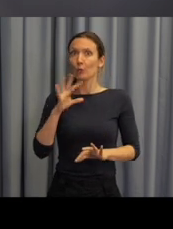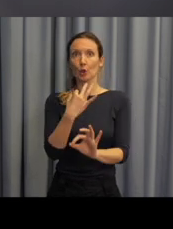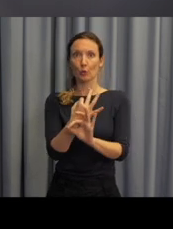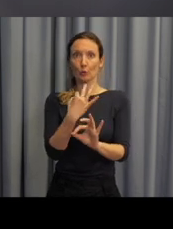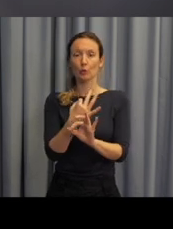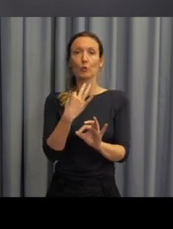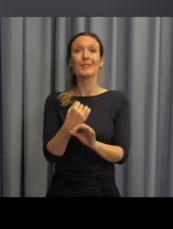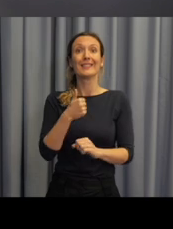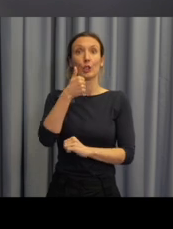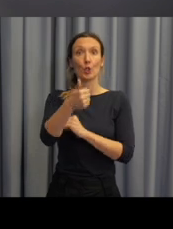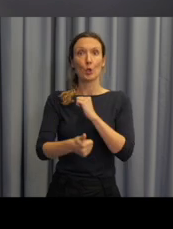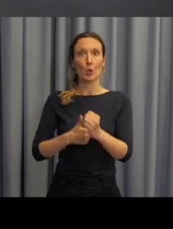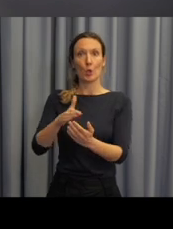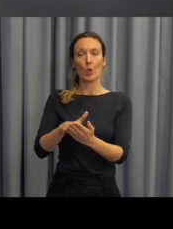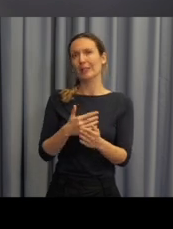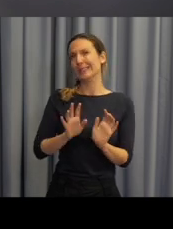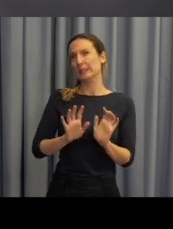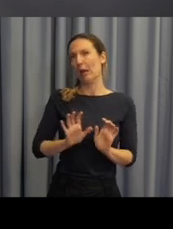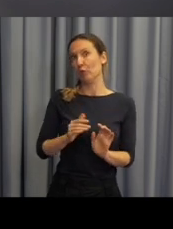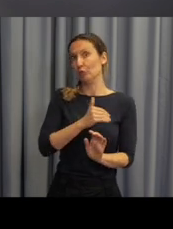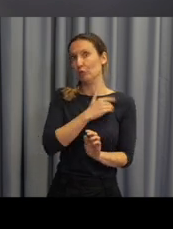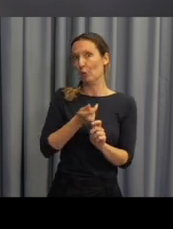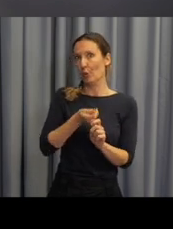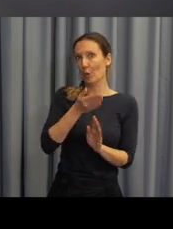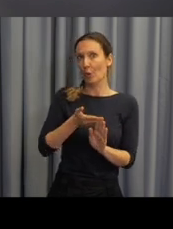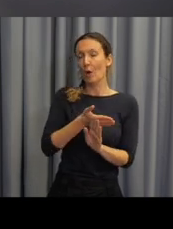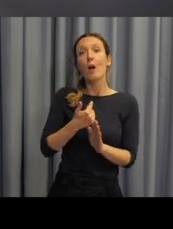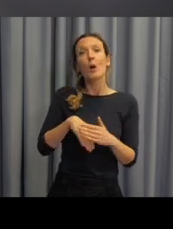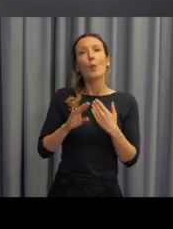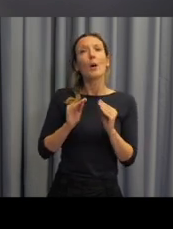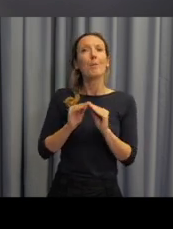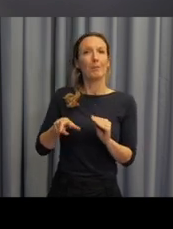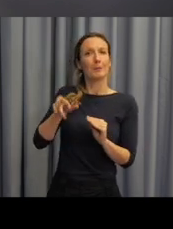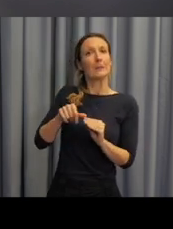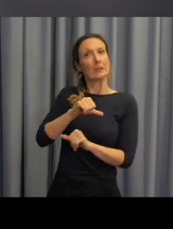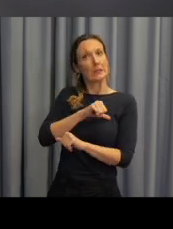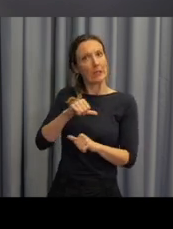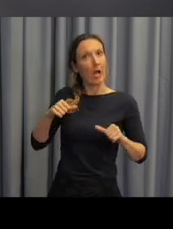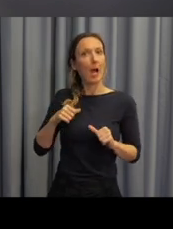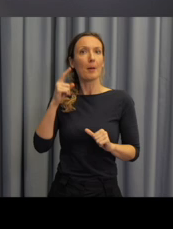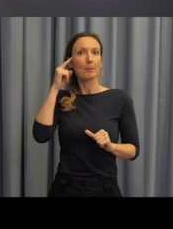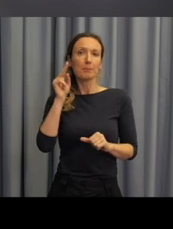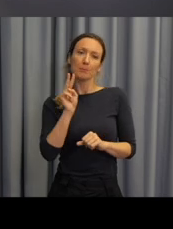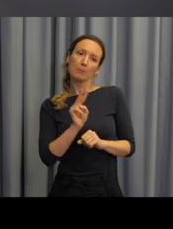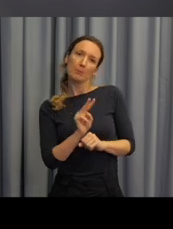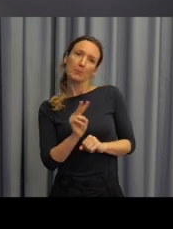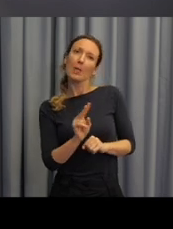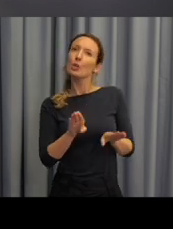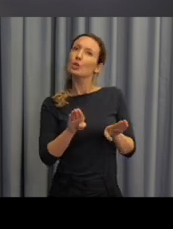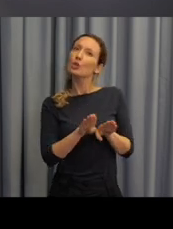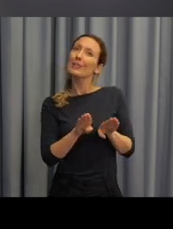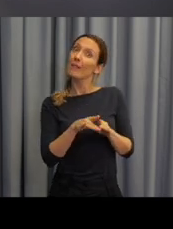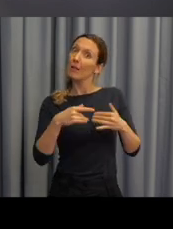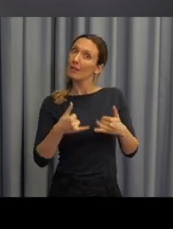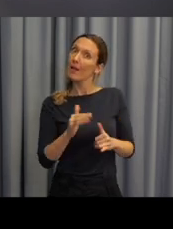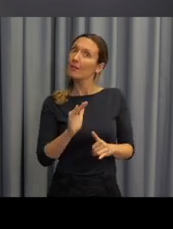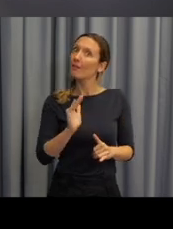velmi odlišnou, aby na počátku každého školního roku si pedagog mohl